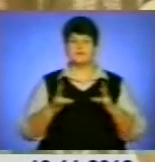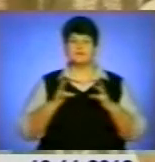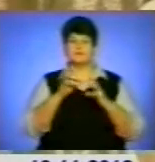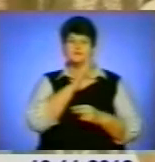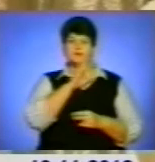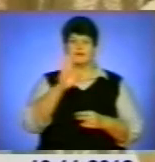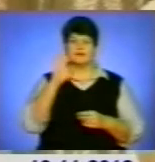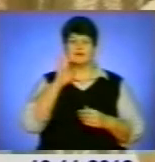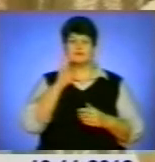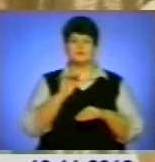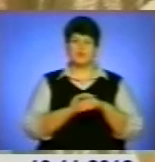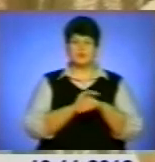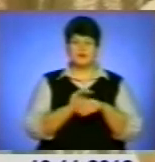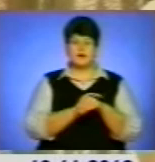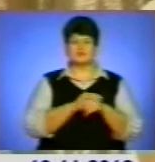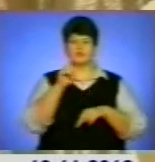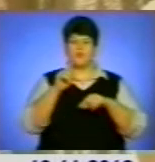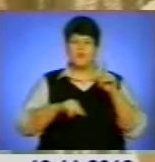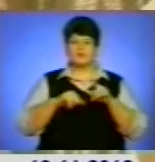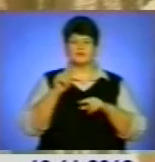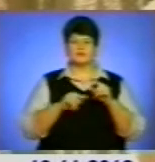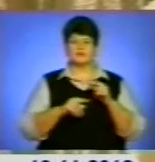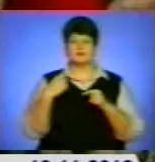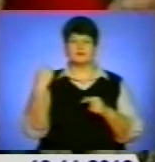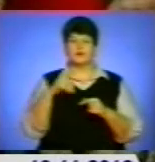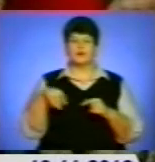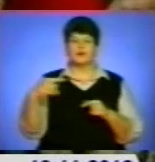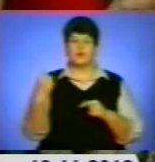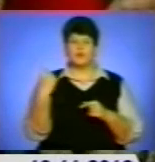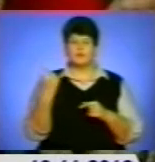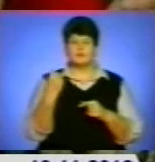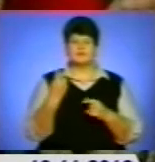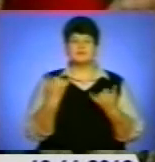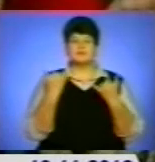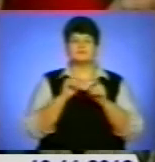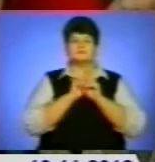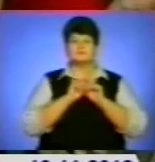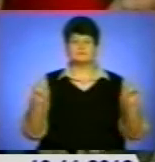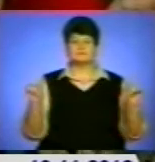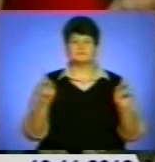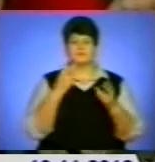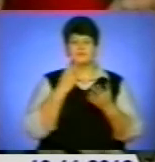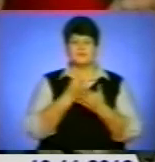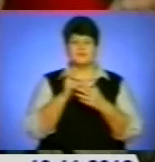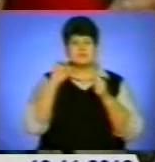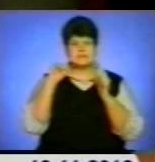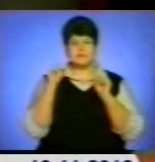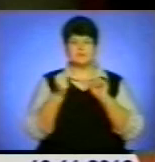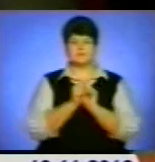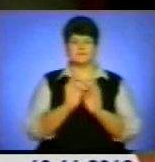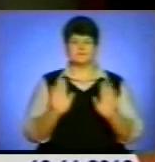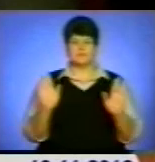ласку, родинність, про край рідний. Здавалося, перевірні сучасні мотиви, однак особливість очевидна – вони запам'ятовуються.